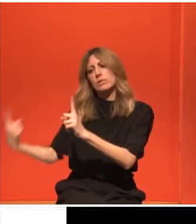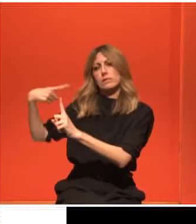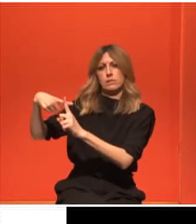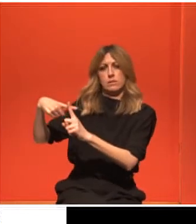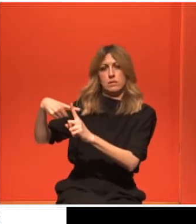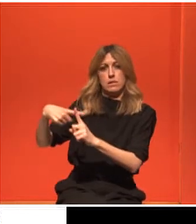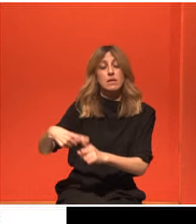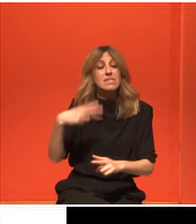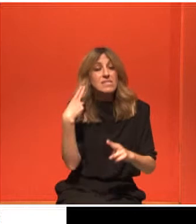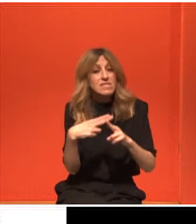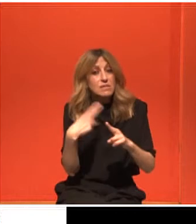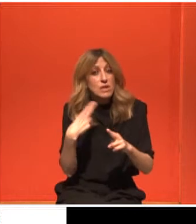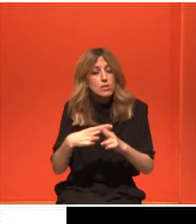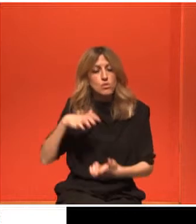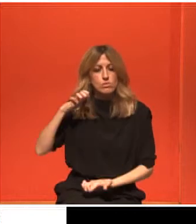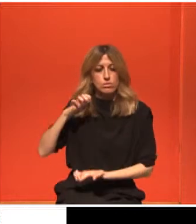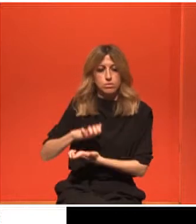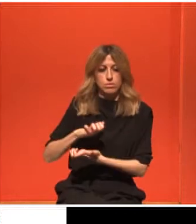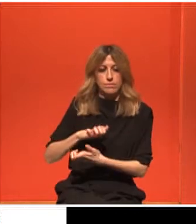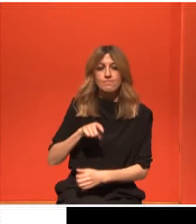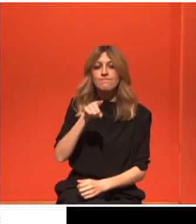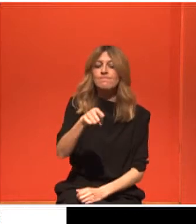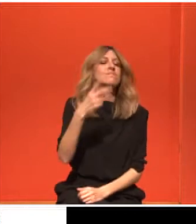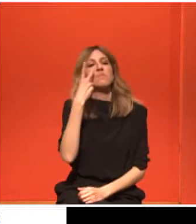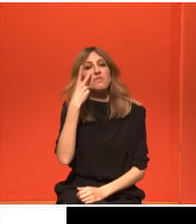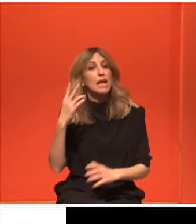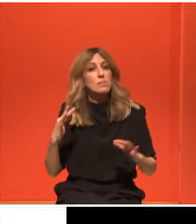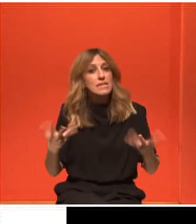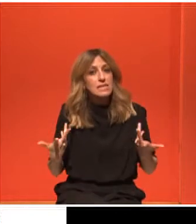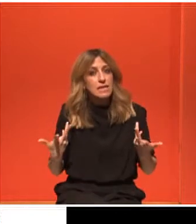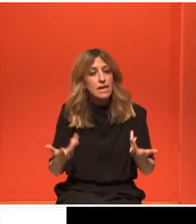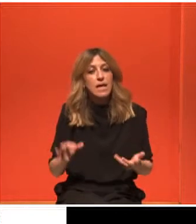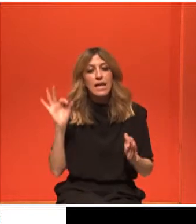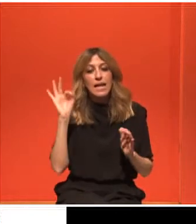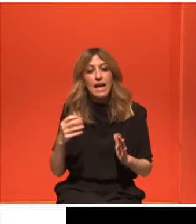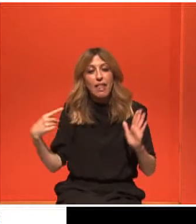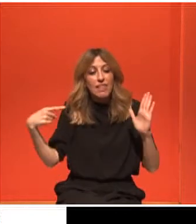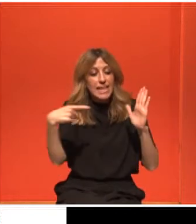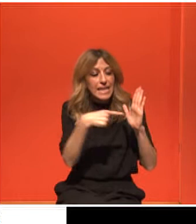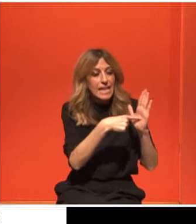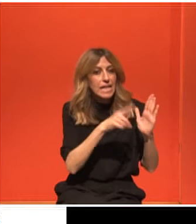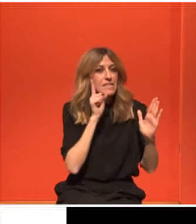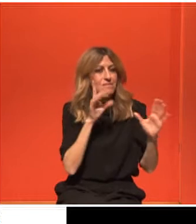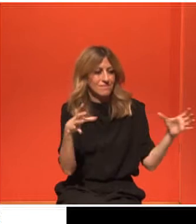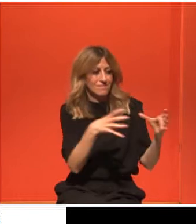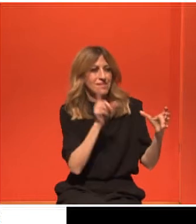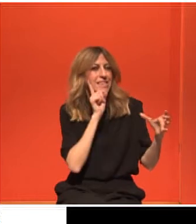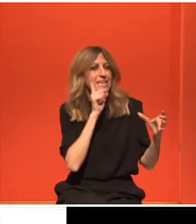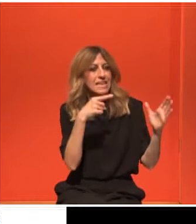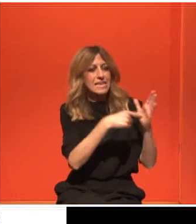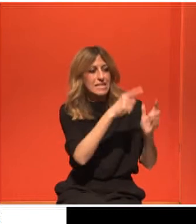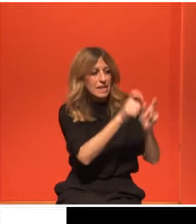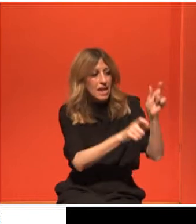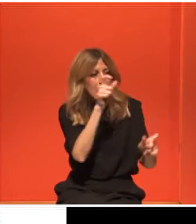αυτός? Δίνει χρόνια ζωής. Κοιτάξτε ότι για κάθε χίλιες γυναίκες παρακολουθούμε με αυτόν τον τρόπο, θα